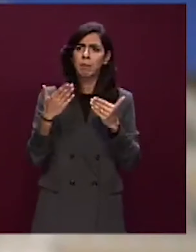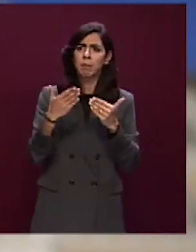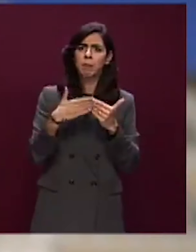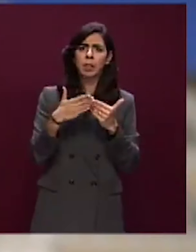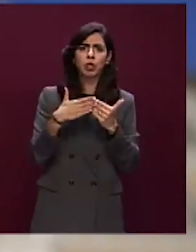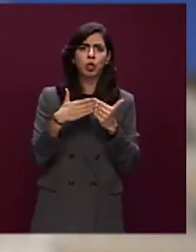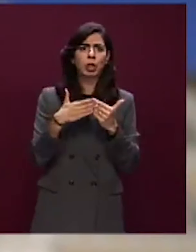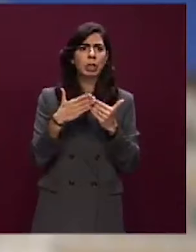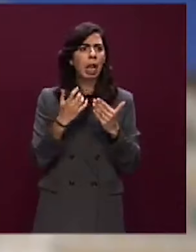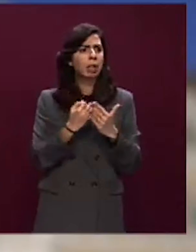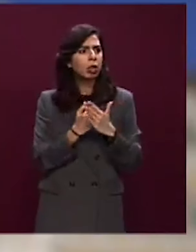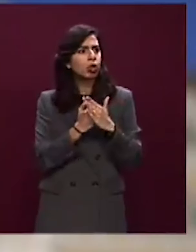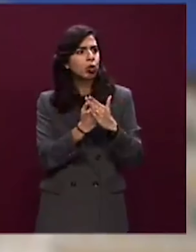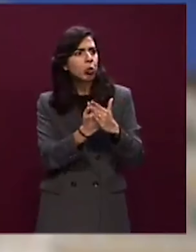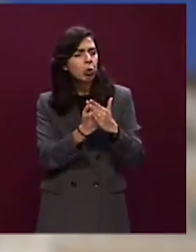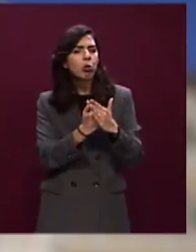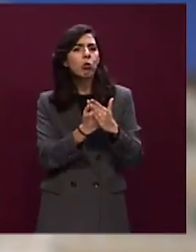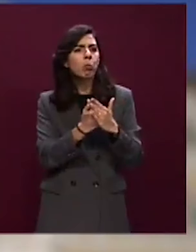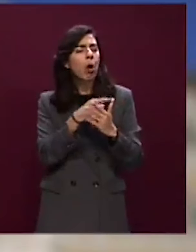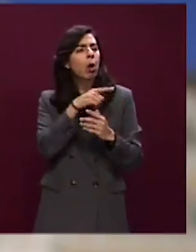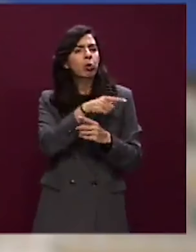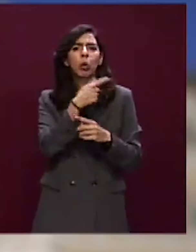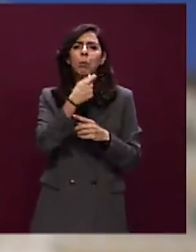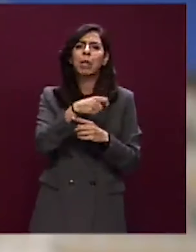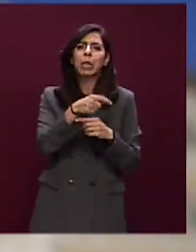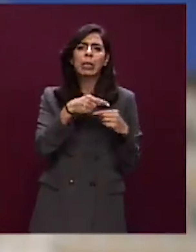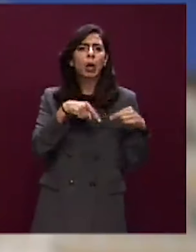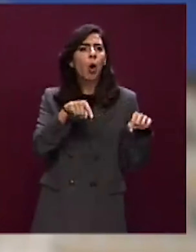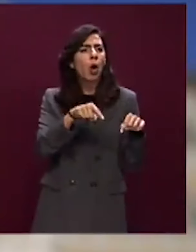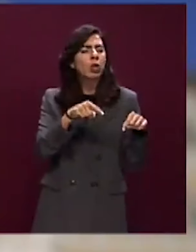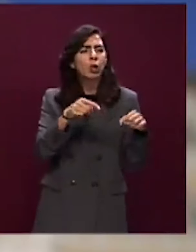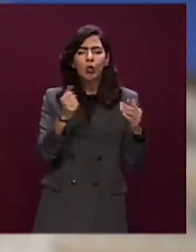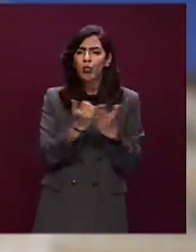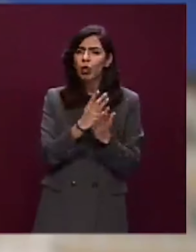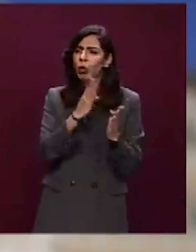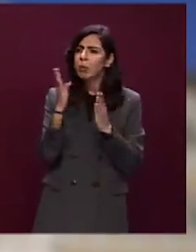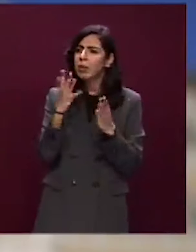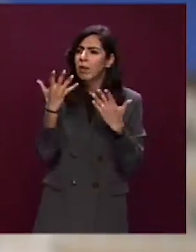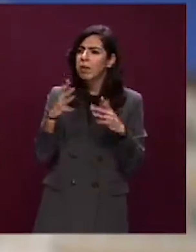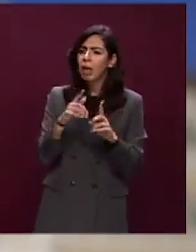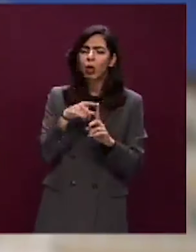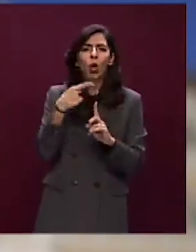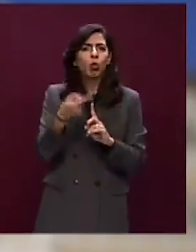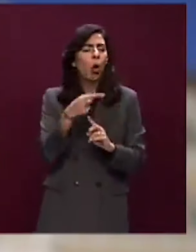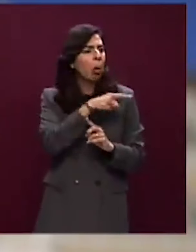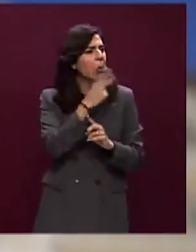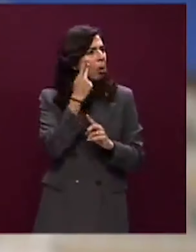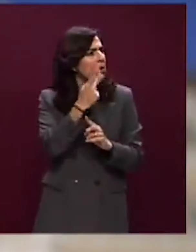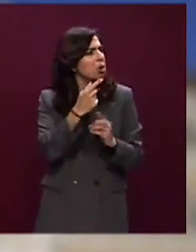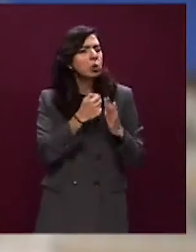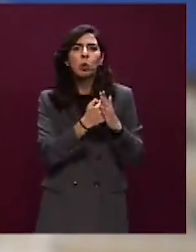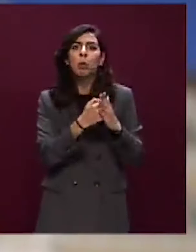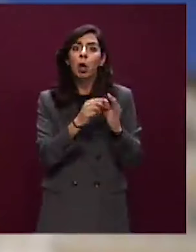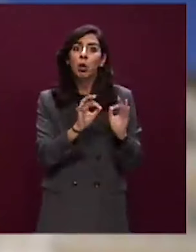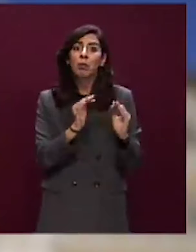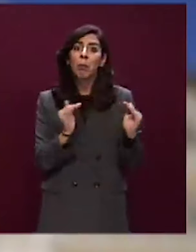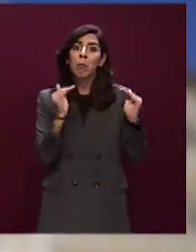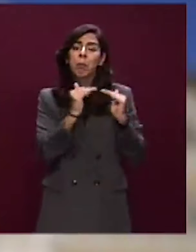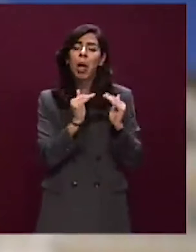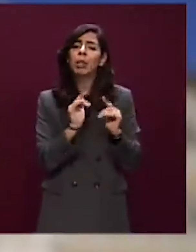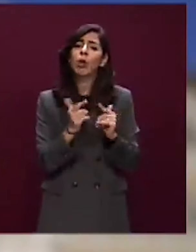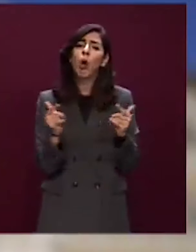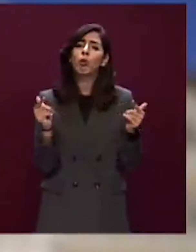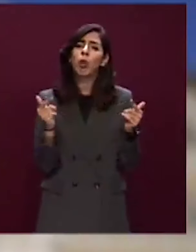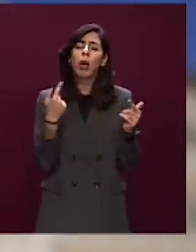Presidente del Consiglio dopo i fatti di Pisa. E questo mi ha molto stupito. E